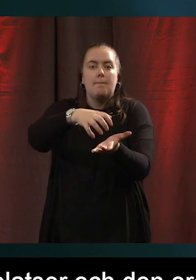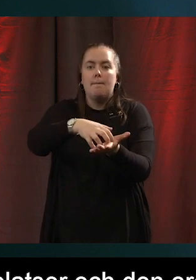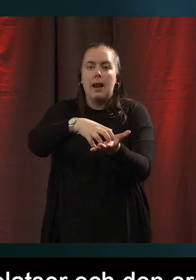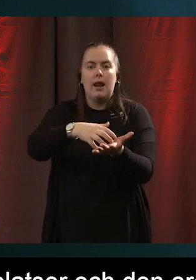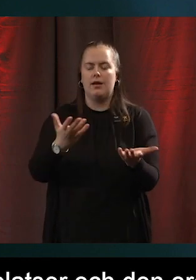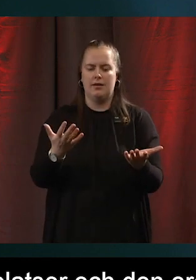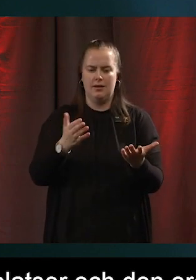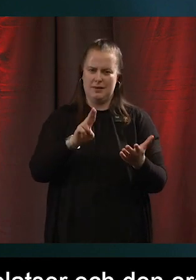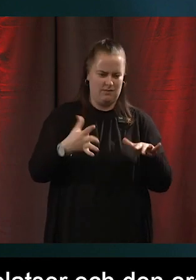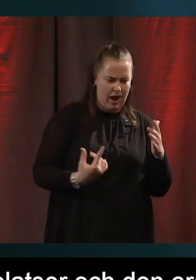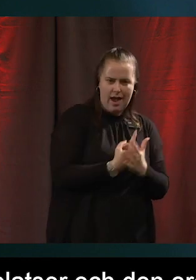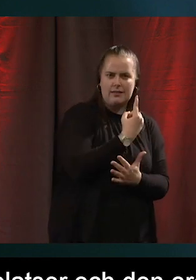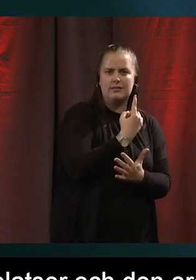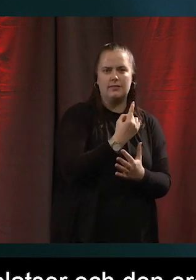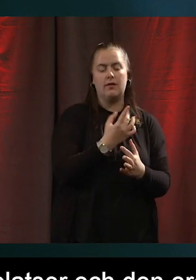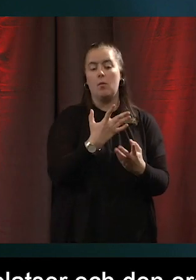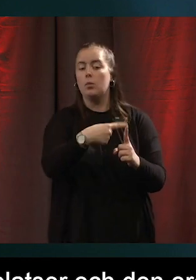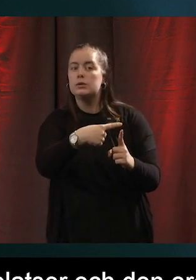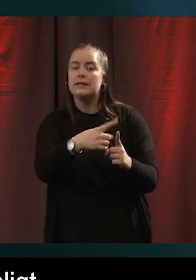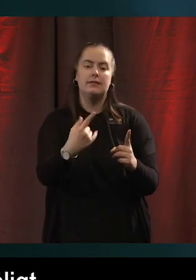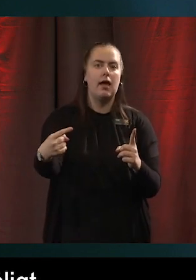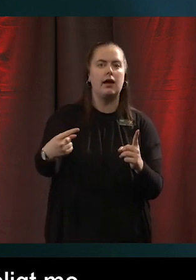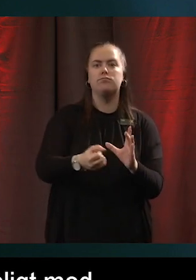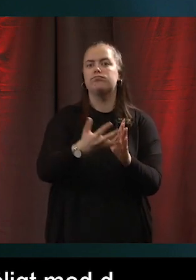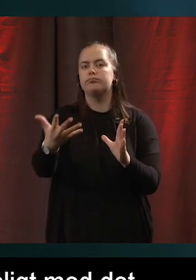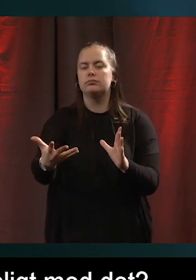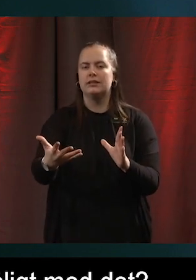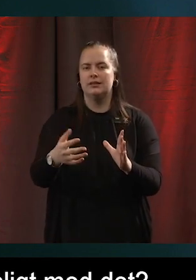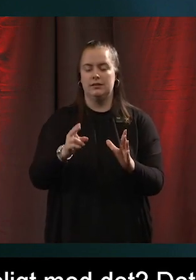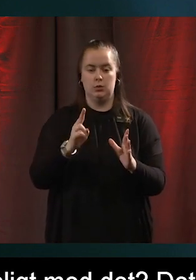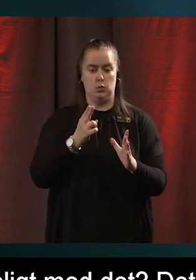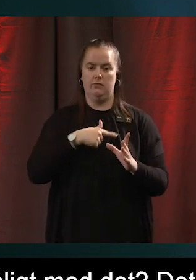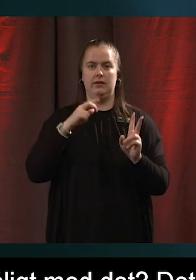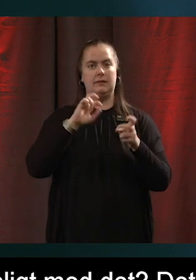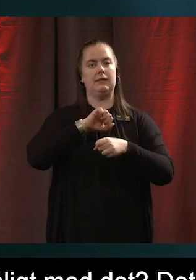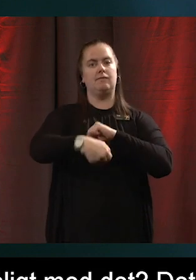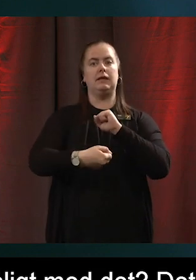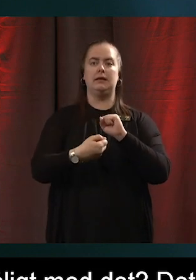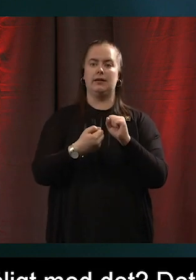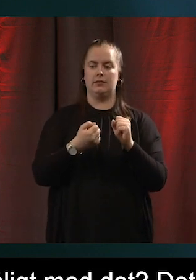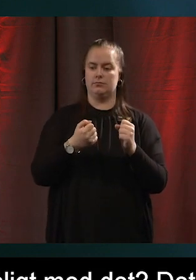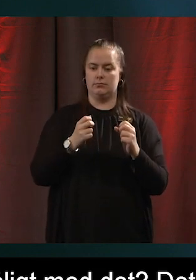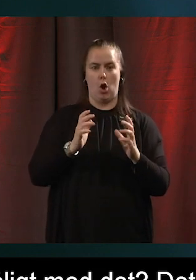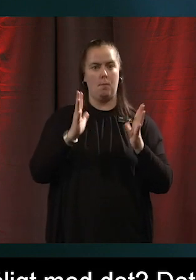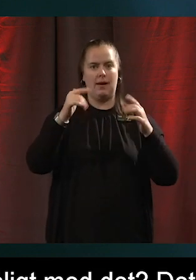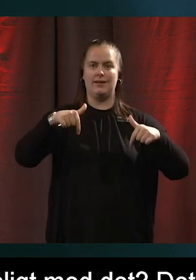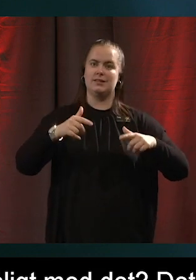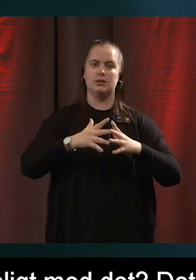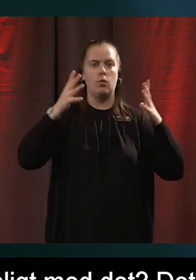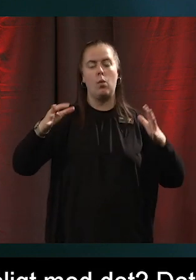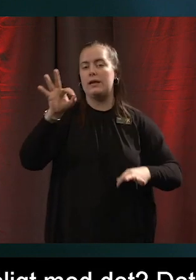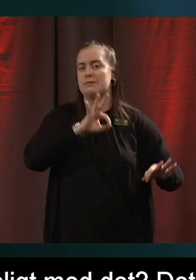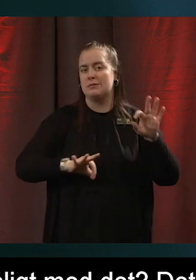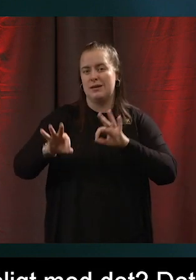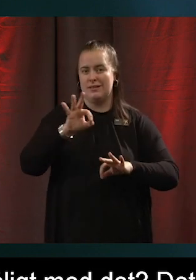vad är bra och vad är dåligt med detta så det är ett jätteexperiment som vi tvingades in i på av eländiga